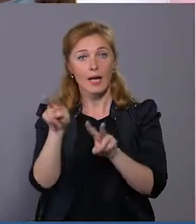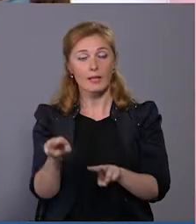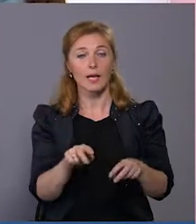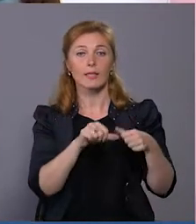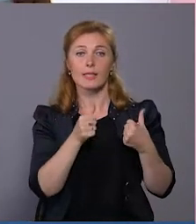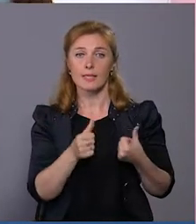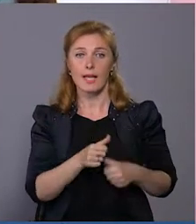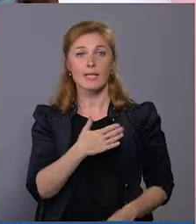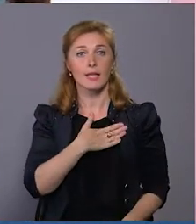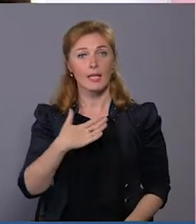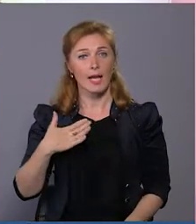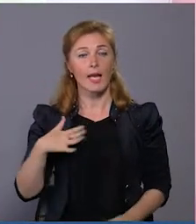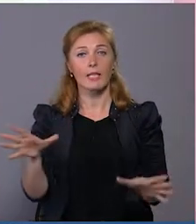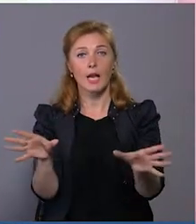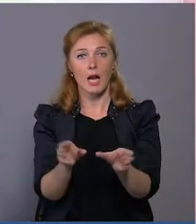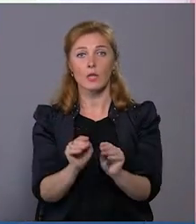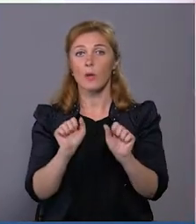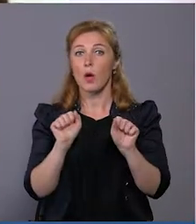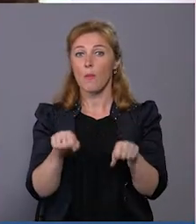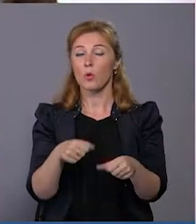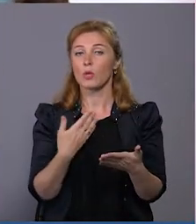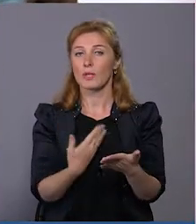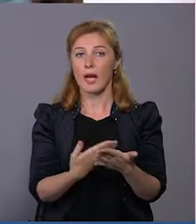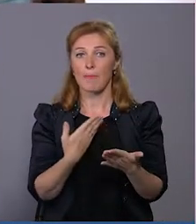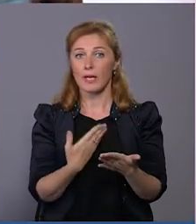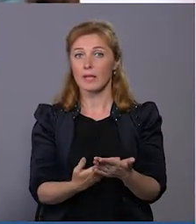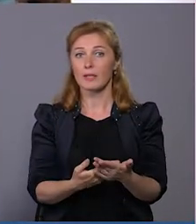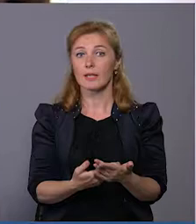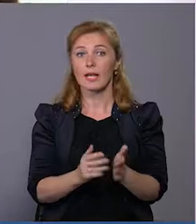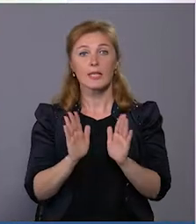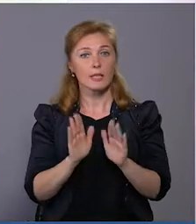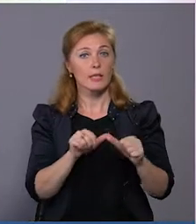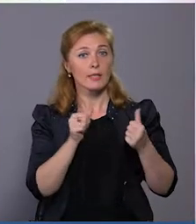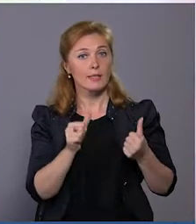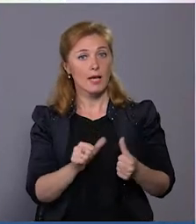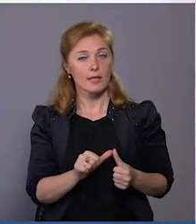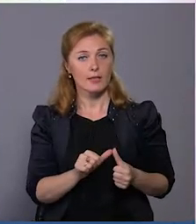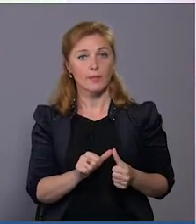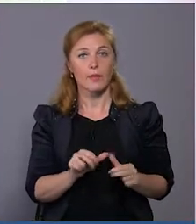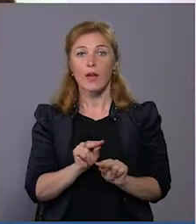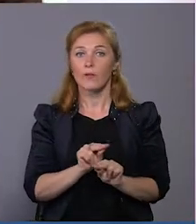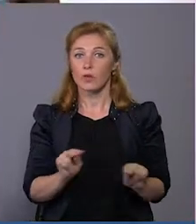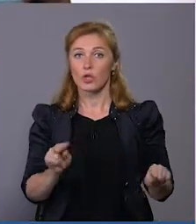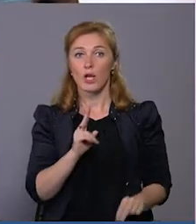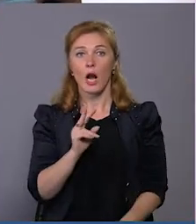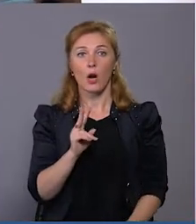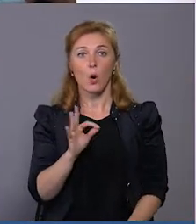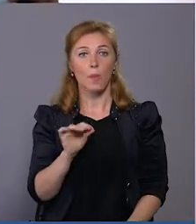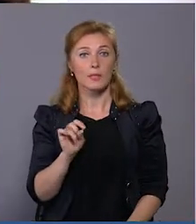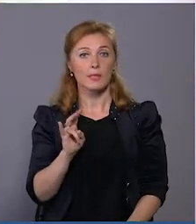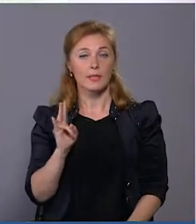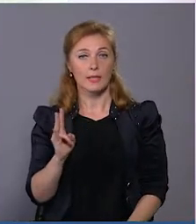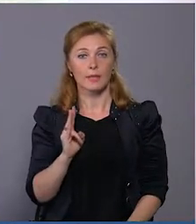разом. Можна, наприклад, кількість серця. Вчителька Копистинського НВК